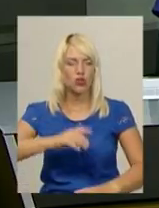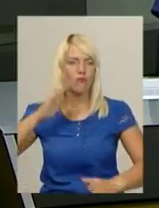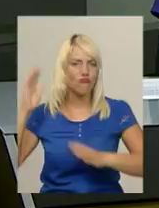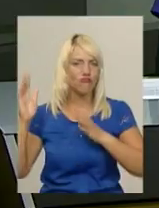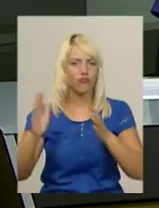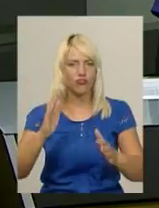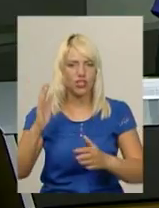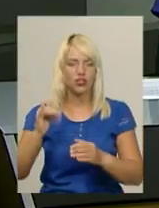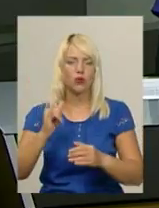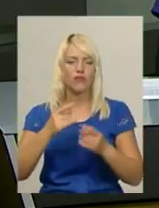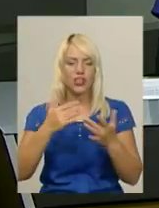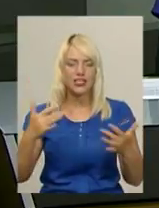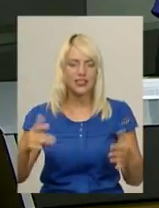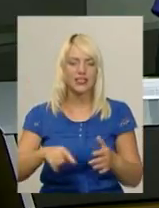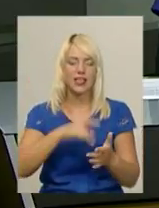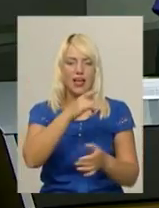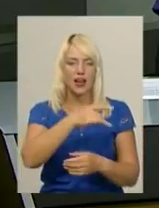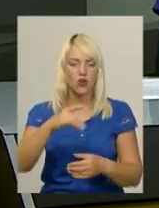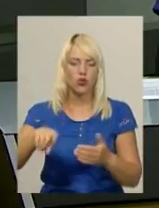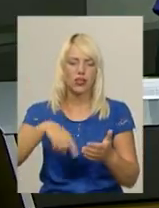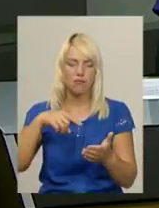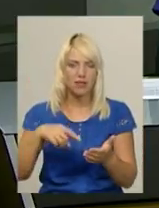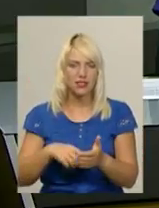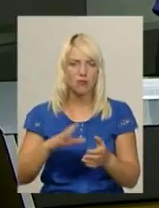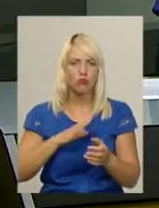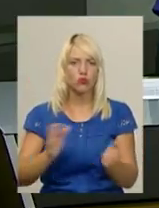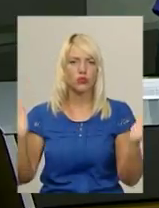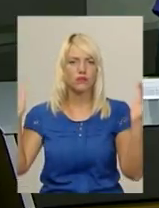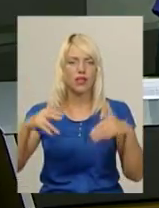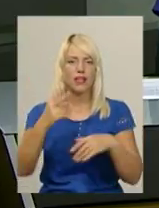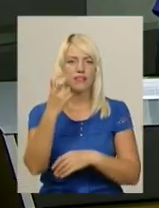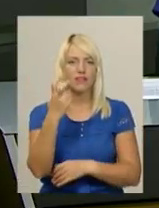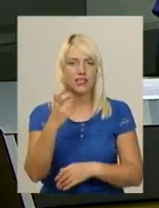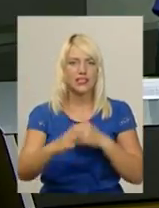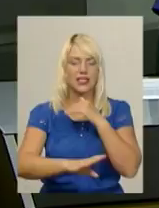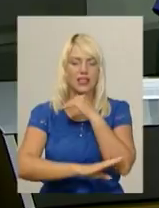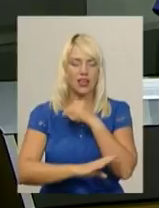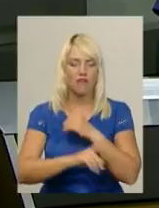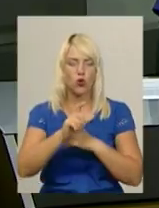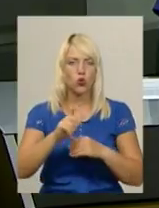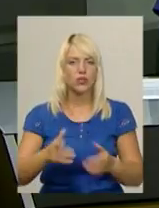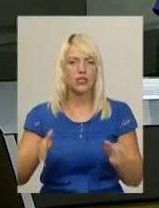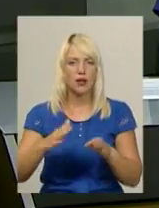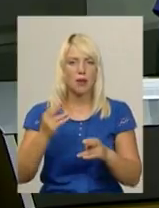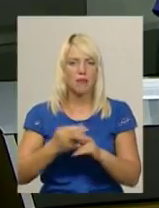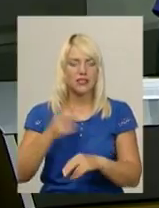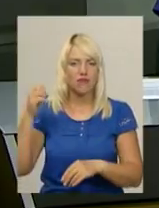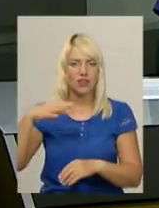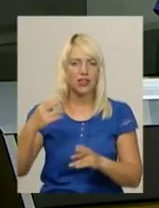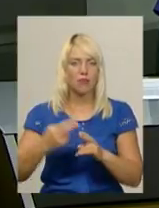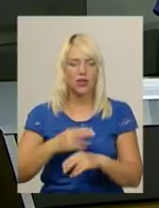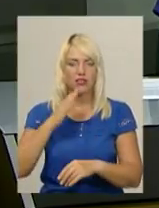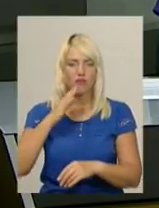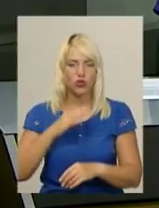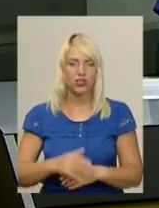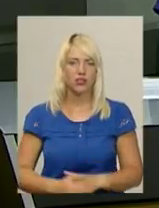районах міста знесло понад дві сотні дерев. На декілька годин містяни залишились без світла та води. Наслідок негоди ніхто не травмувався